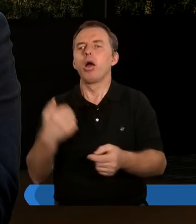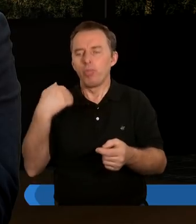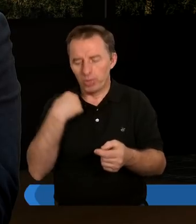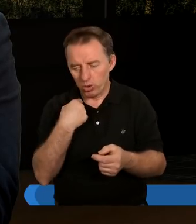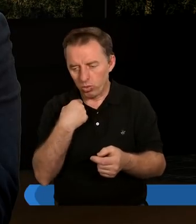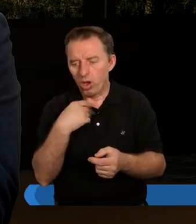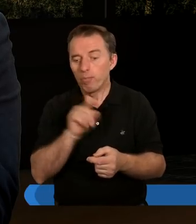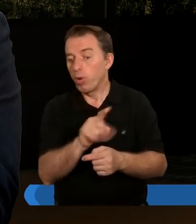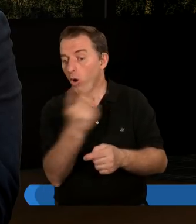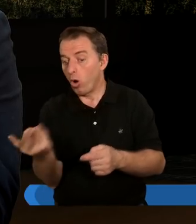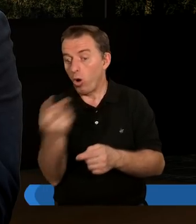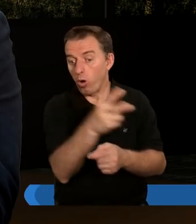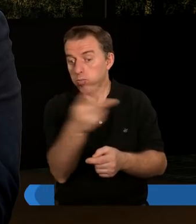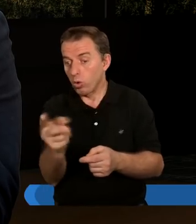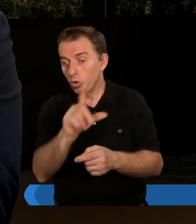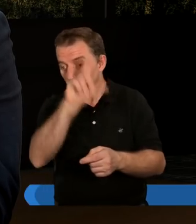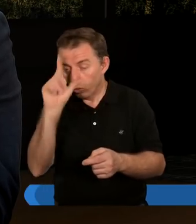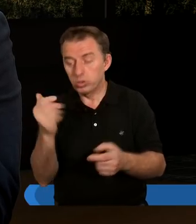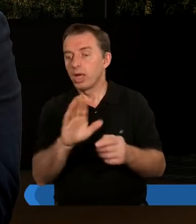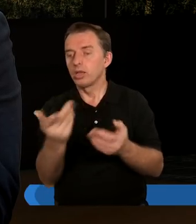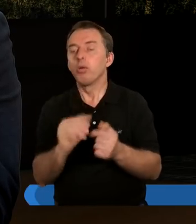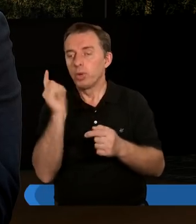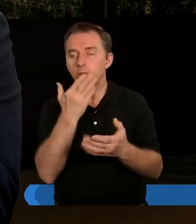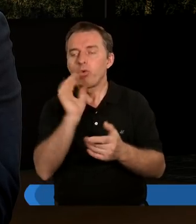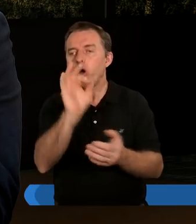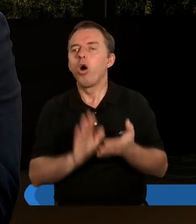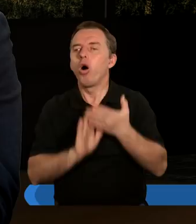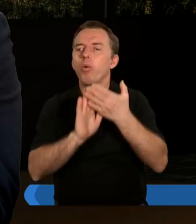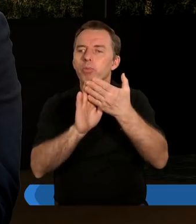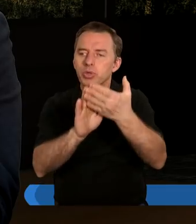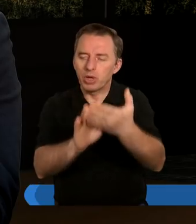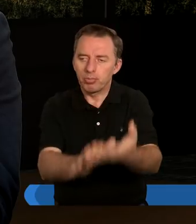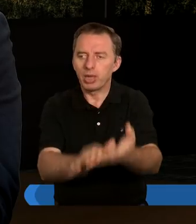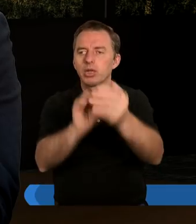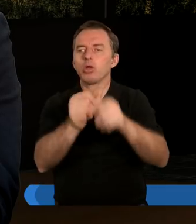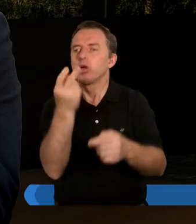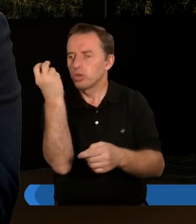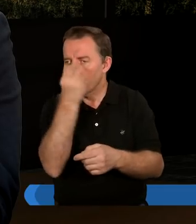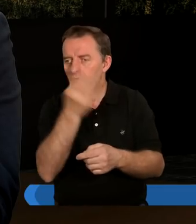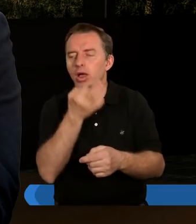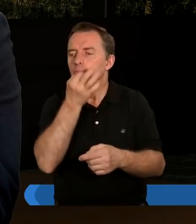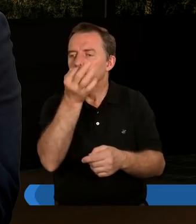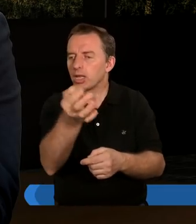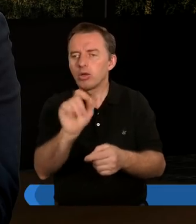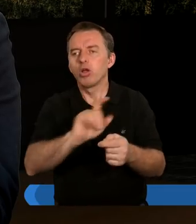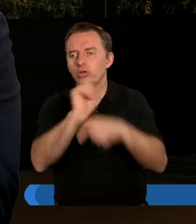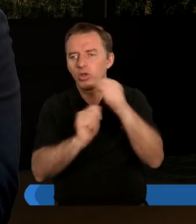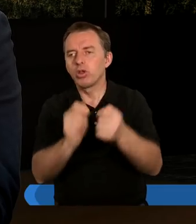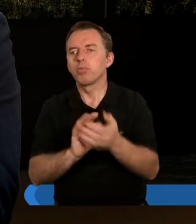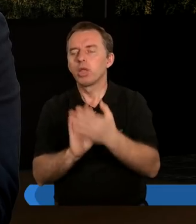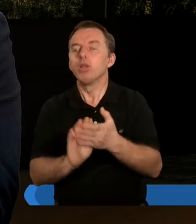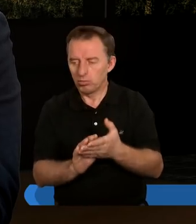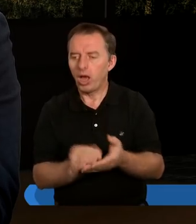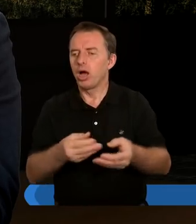było po dwóch stronach, bo będziemy zaraz mówili troszkę o przebaczeniu. Tam są ciekawe pytania związane z przebaczeniem.